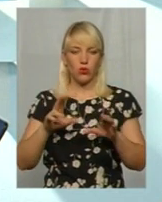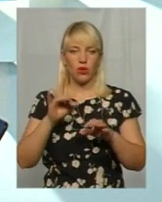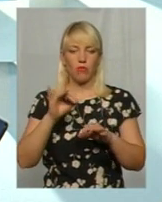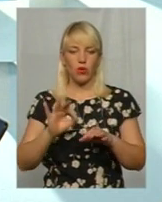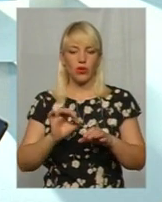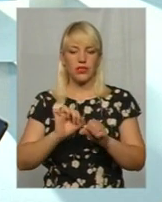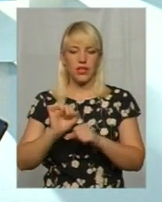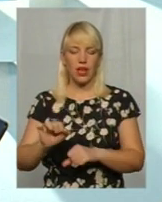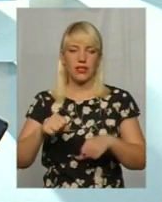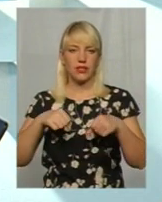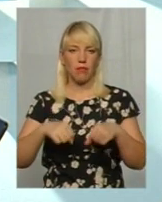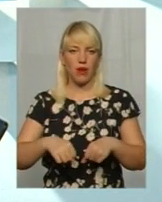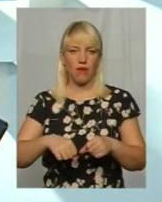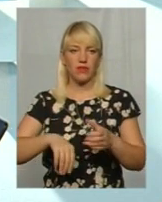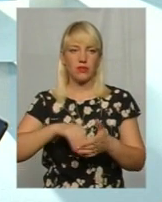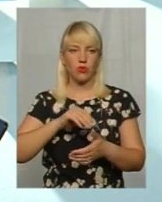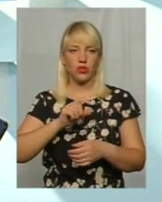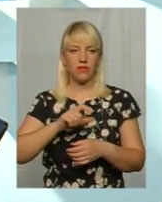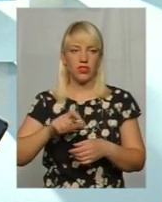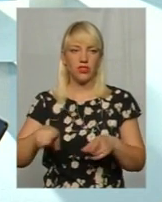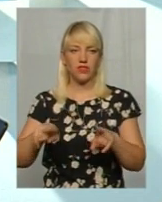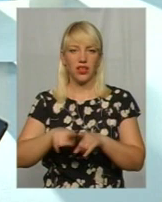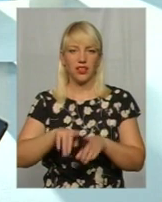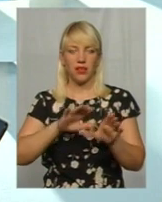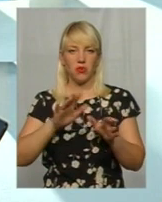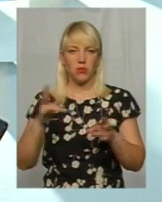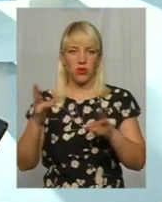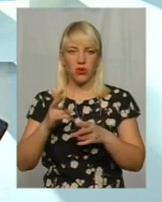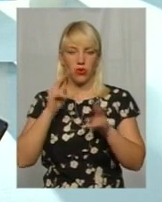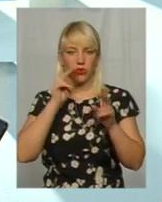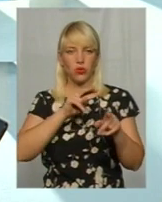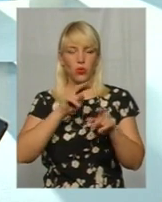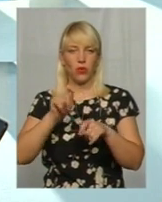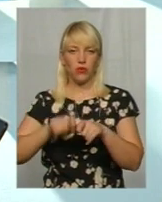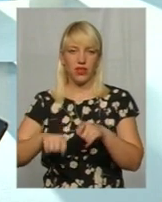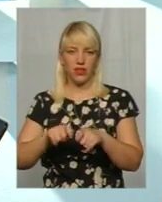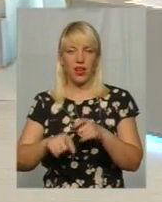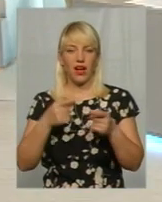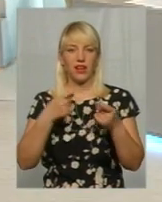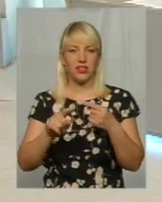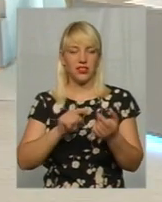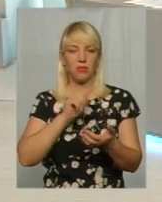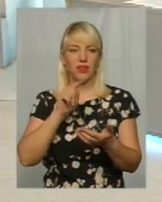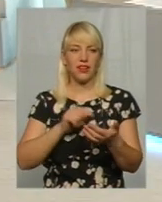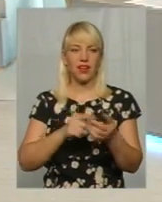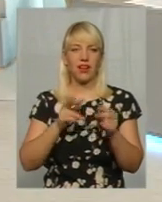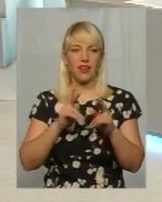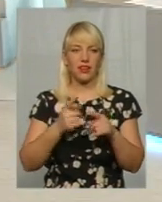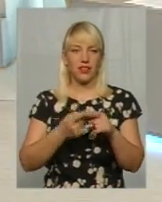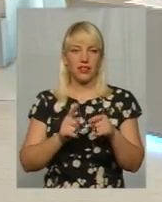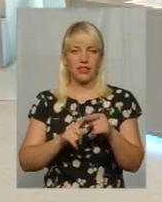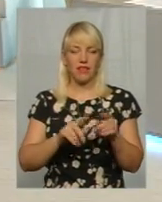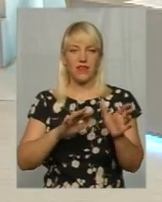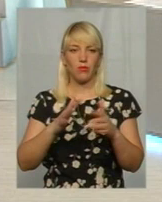захист прав споживачів, такі моменти повинні контролювати вони. Інше питання, як фактично воно відбувається, оскільки є певна